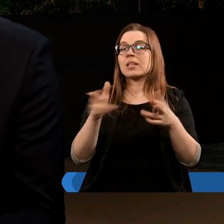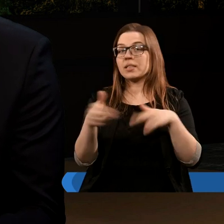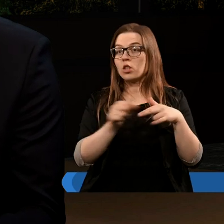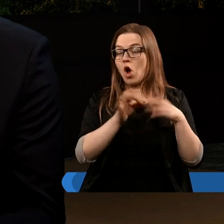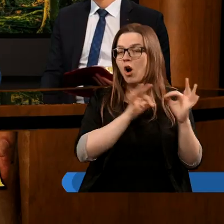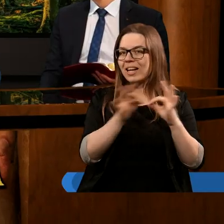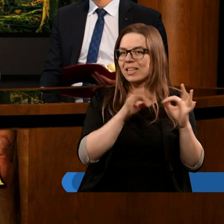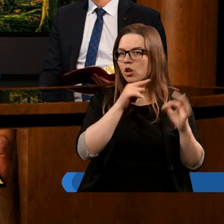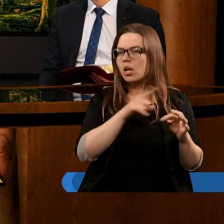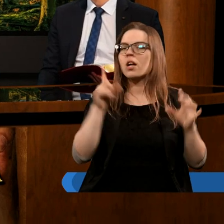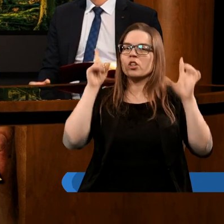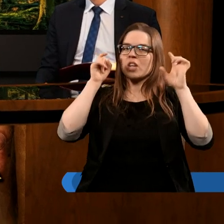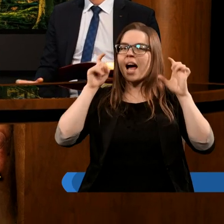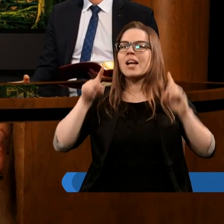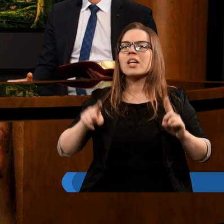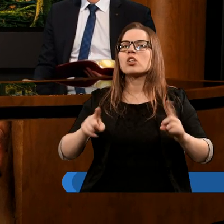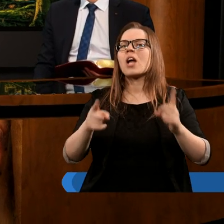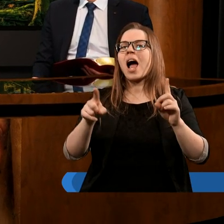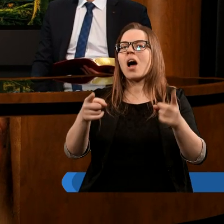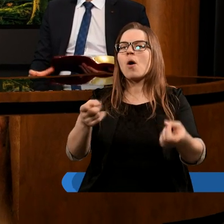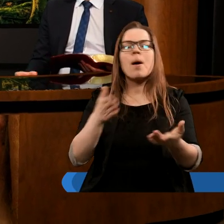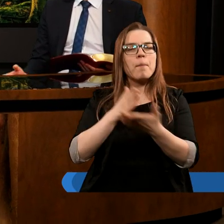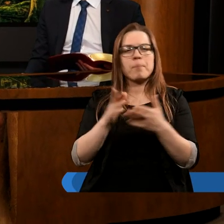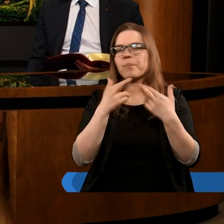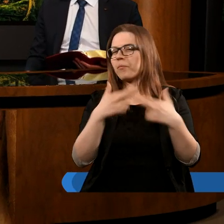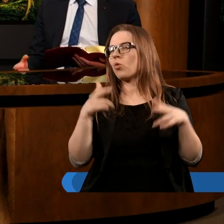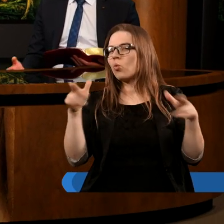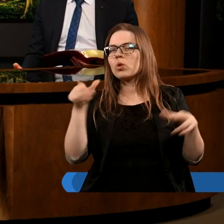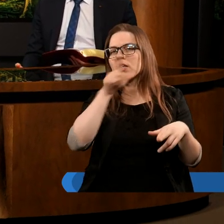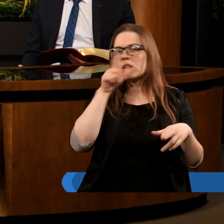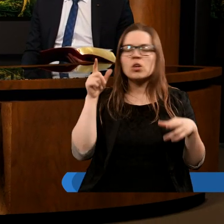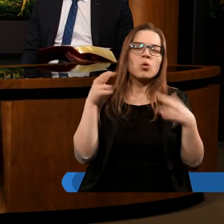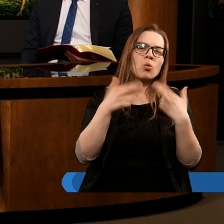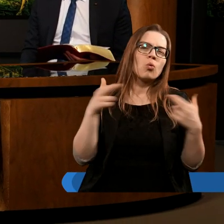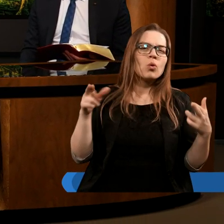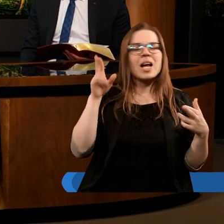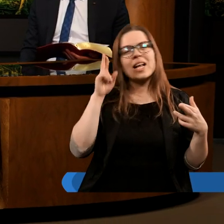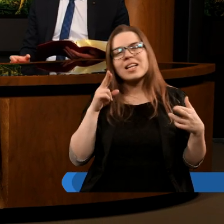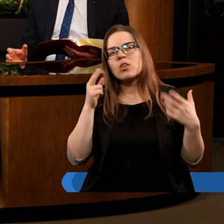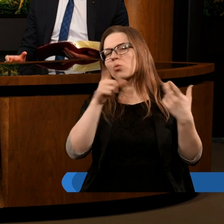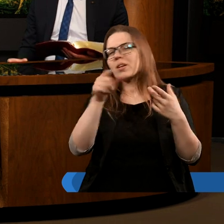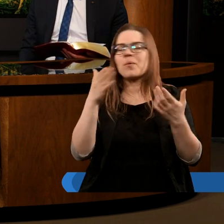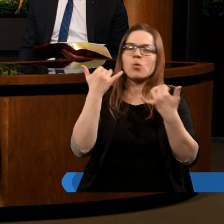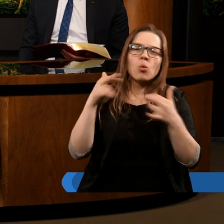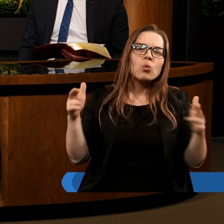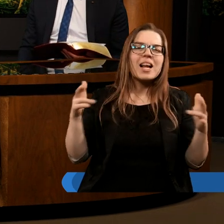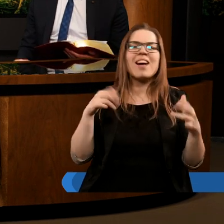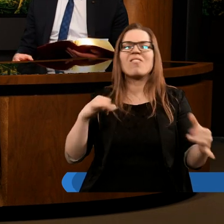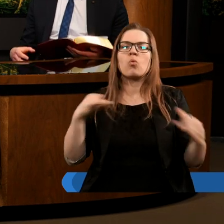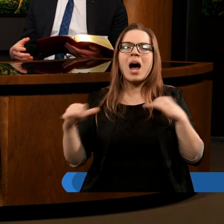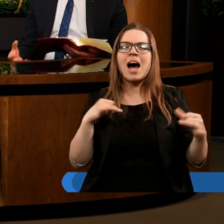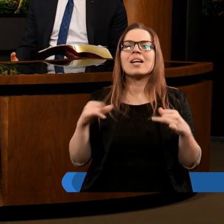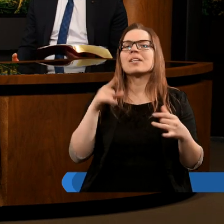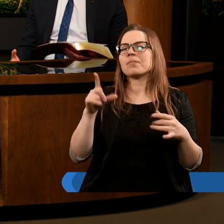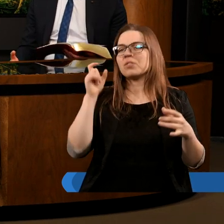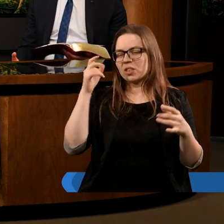historii, to wiemy, że szatan działa przez różnych ludzi i tak samo różne instytucje, też różne władze. Tak